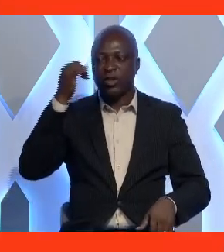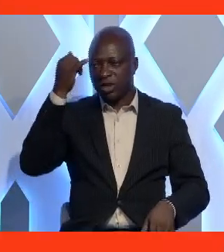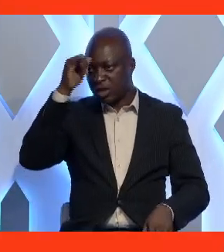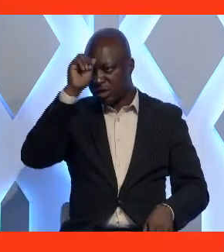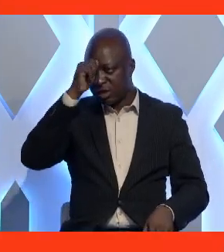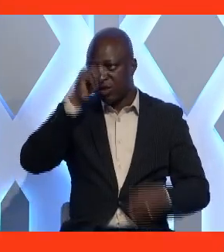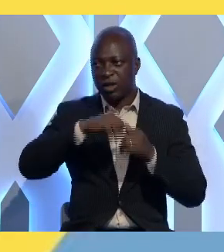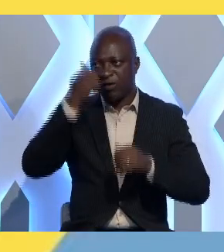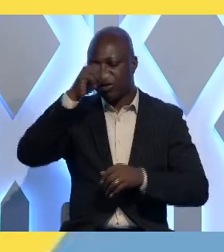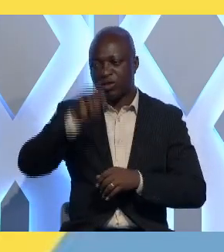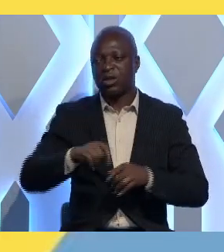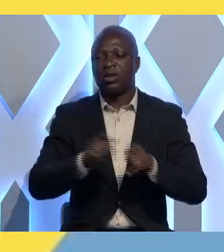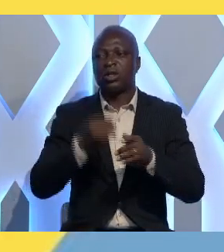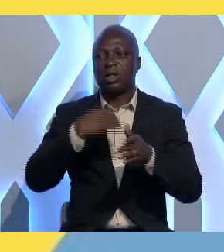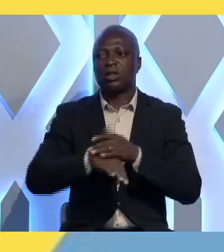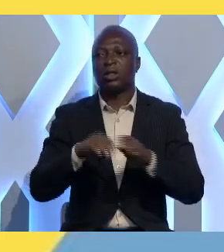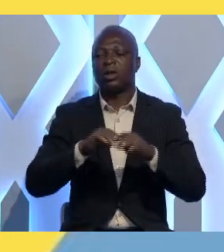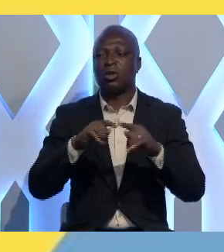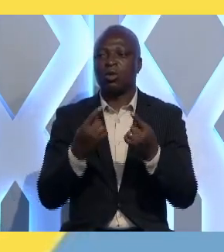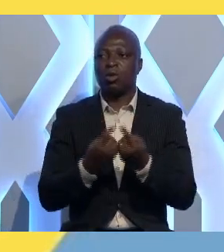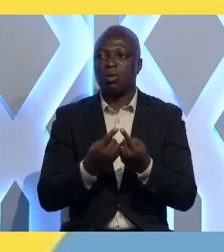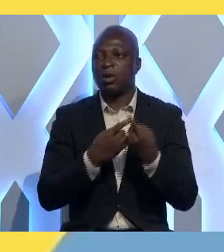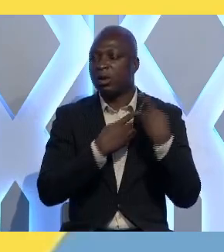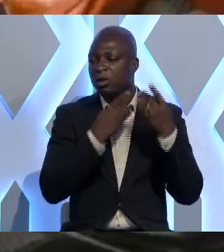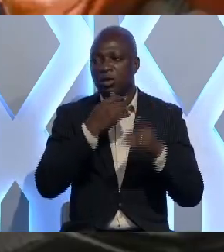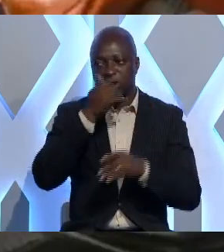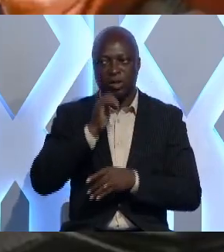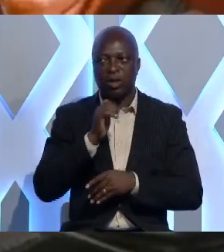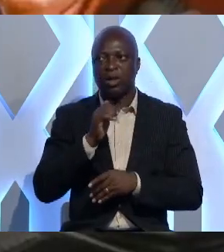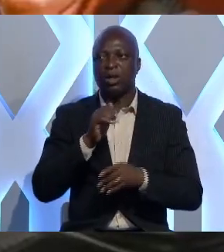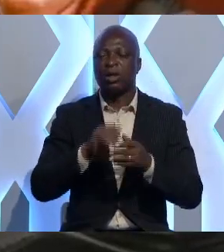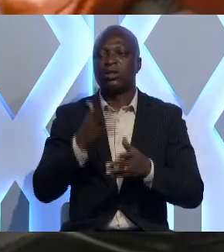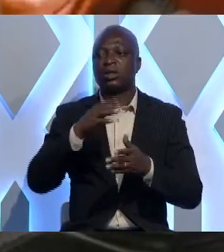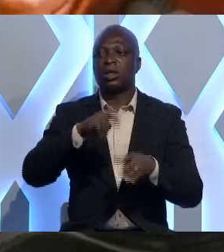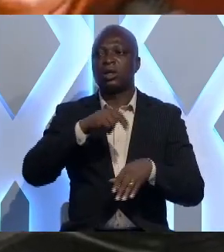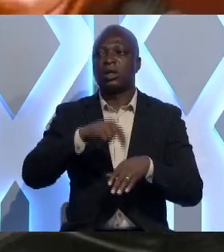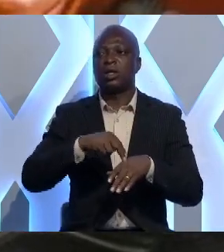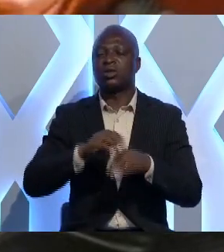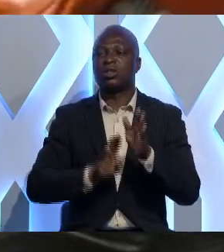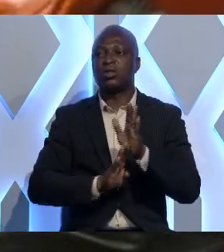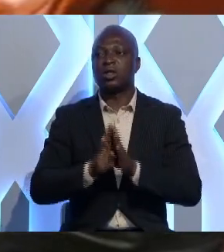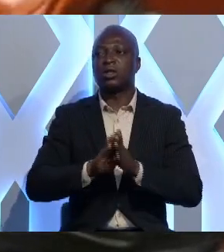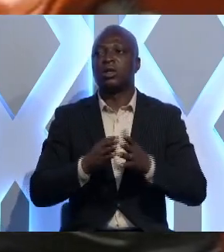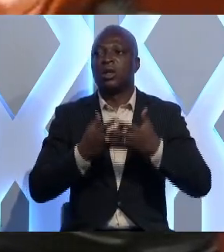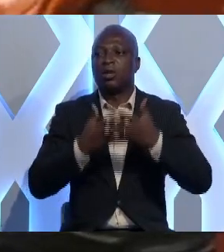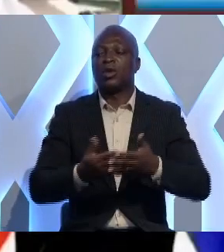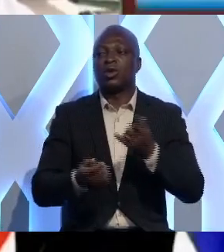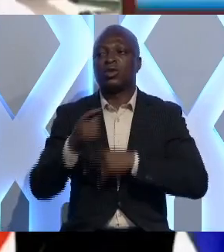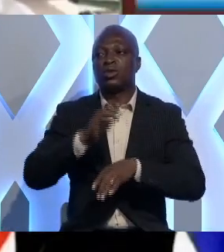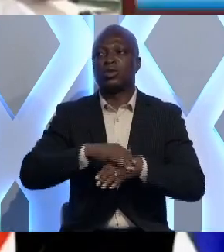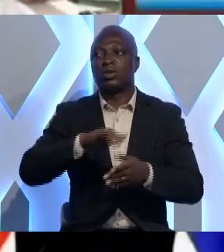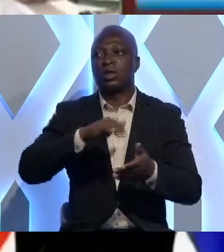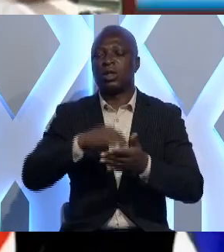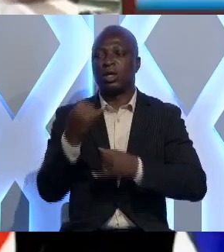l'Afrique du Sud qui a fait son entrée dans le groupe dernièrement. Cinq nations émergentes qui pèsent aujourd'hui sur la scène